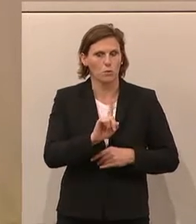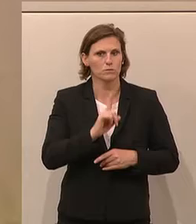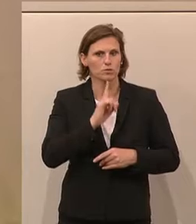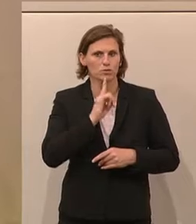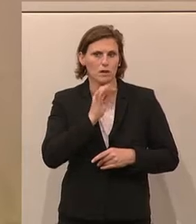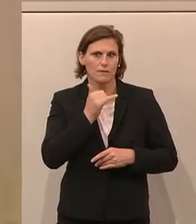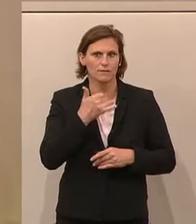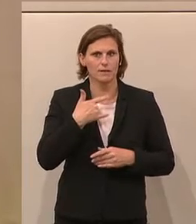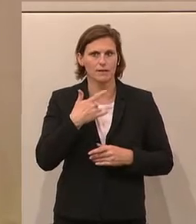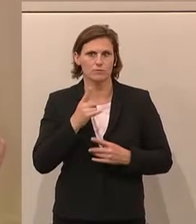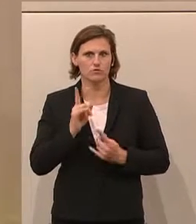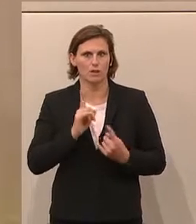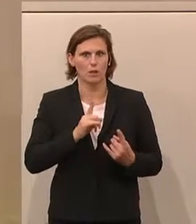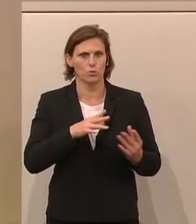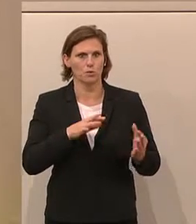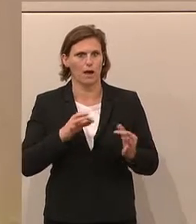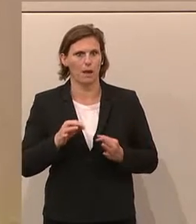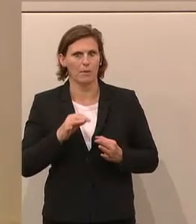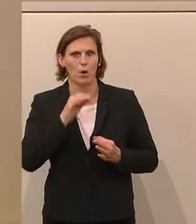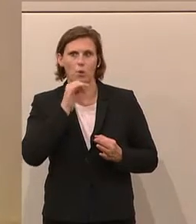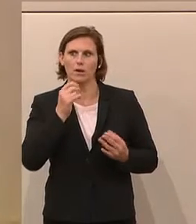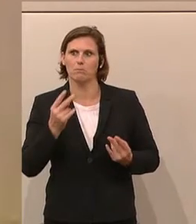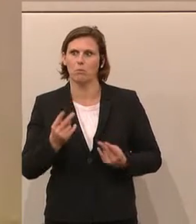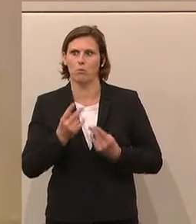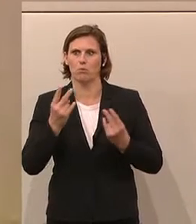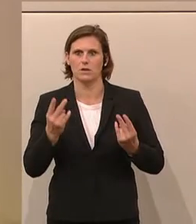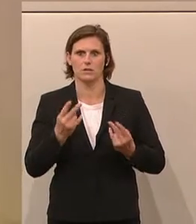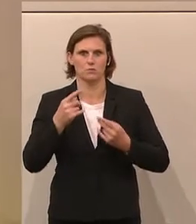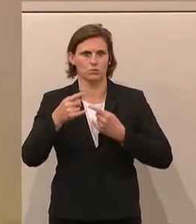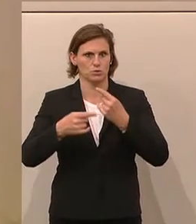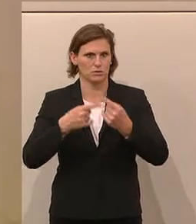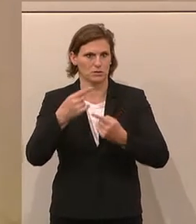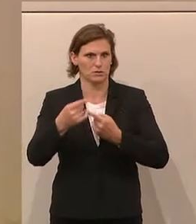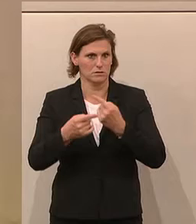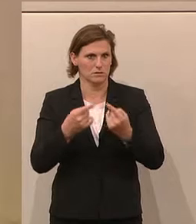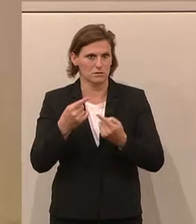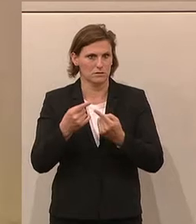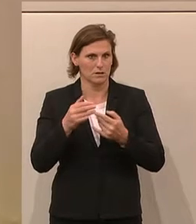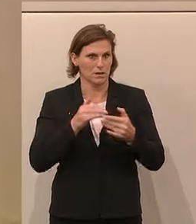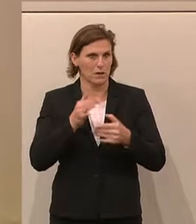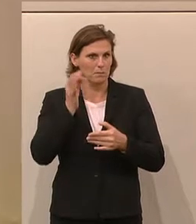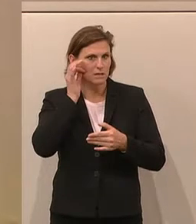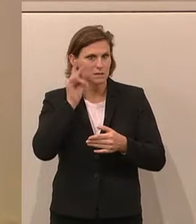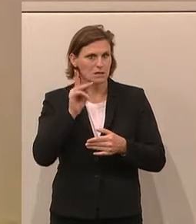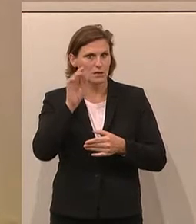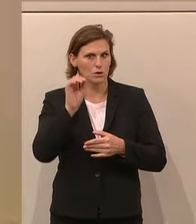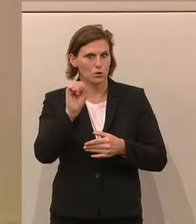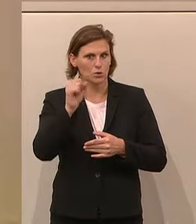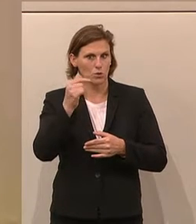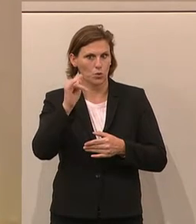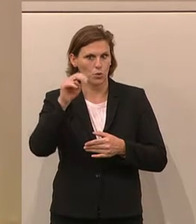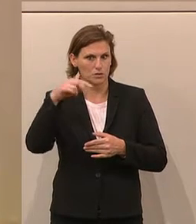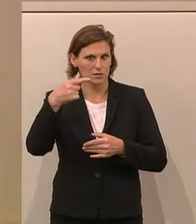Stellung bezieht. Da ist man nämlich auch nicht vor Populismus gefeit. Ministerin Köstinger hat auf der Homepage des Ministeriums stehen,